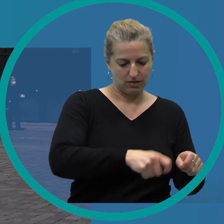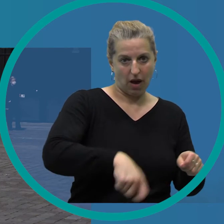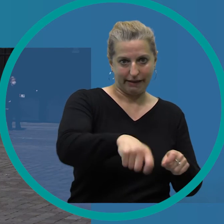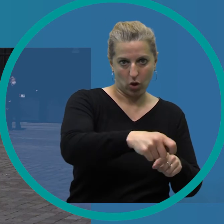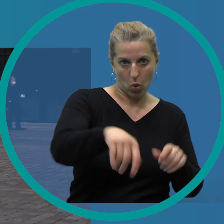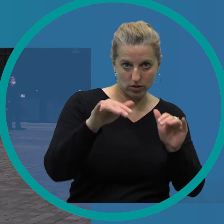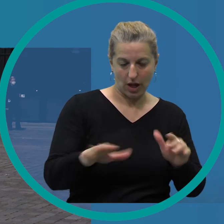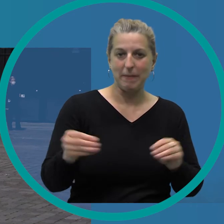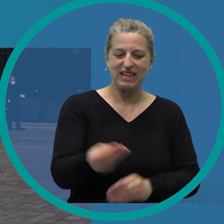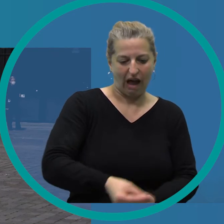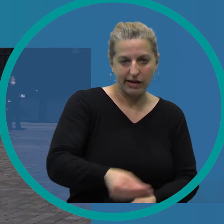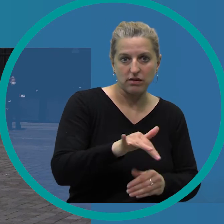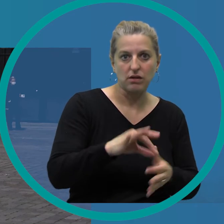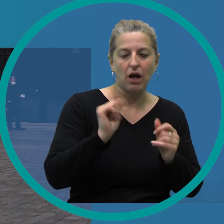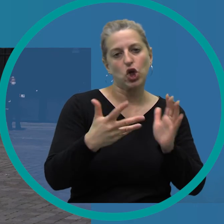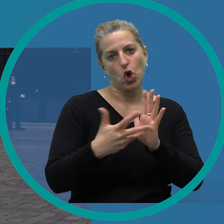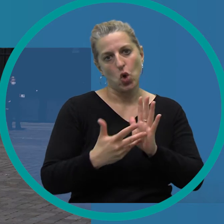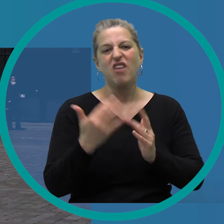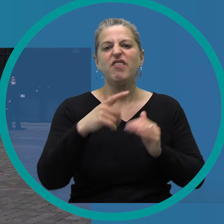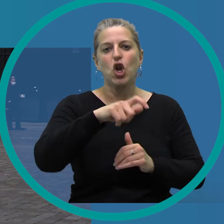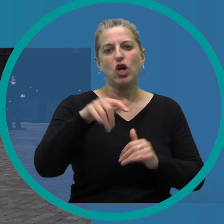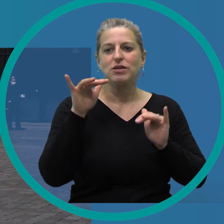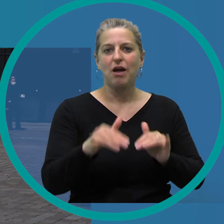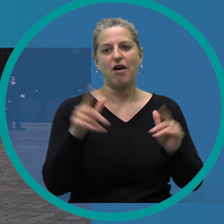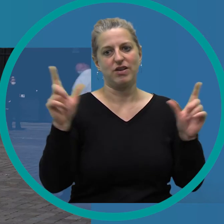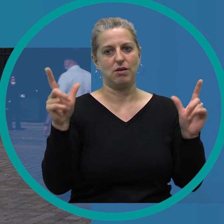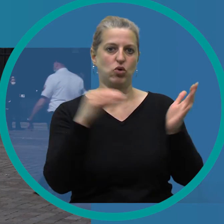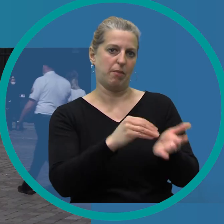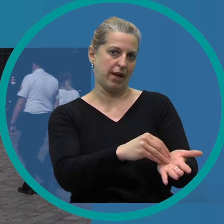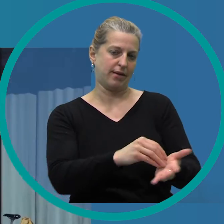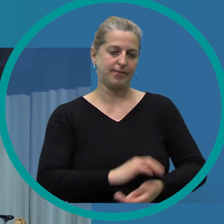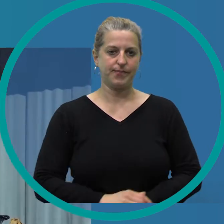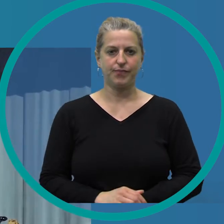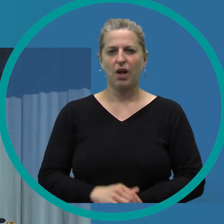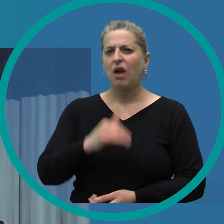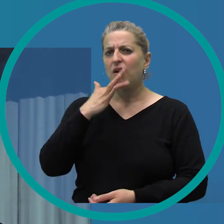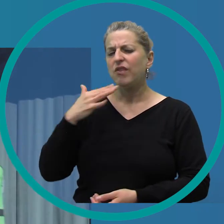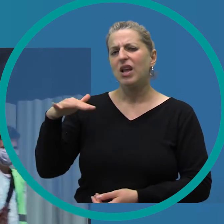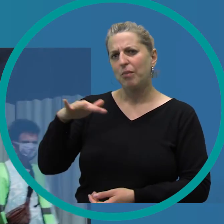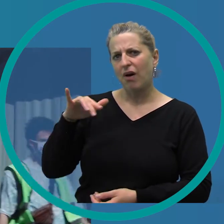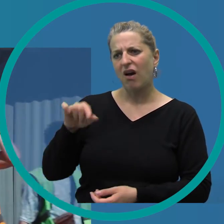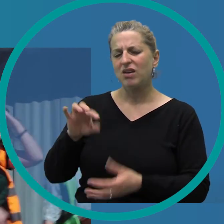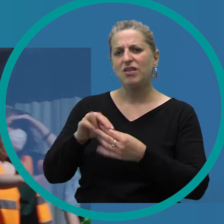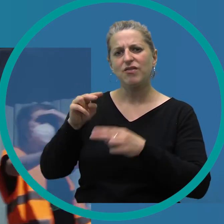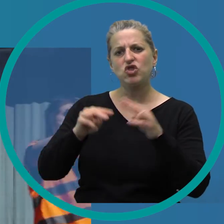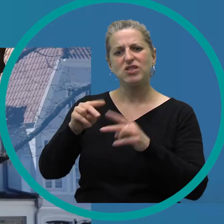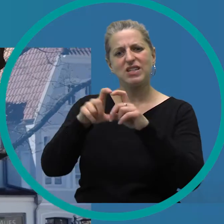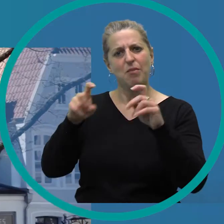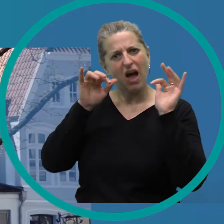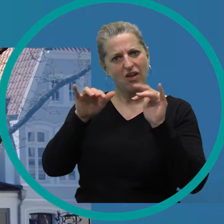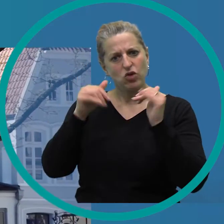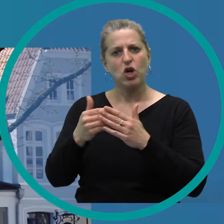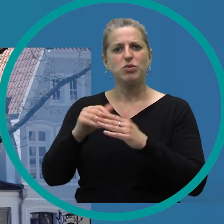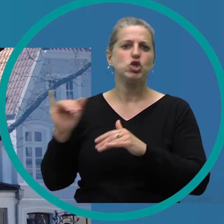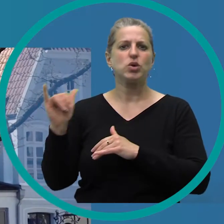mit Kreide, damit wir quasi kontrollieren können, wie viele Menschen aktuell in der Versammlung teilnehmen. Viele Bereiche, die das Klima maßgeblich beeinflussen, wie